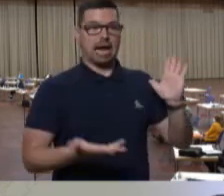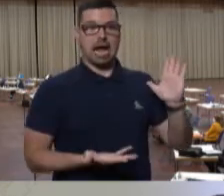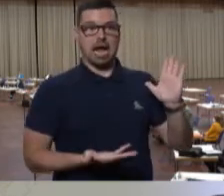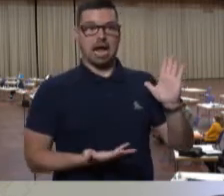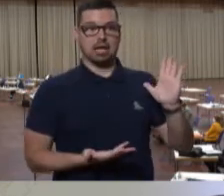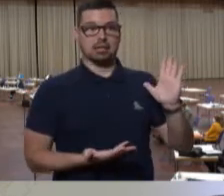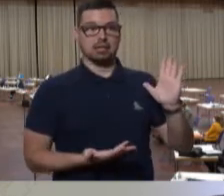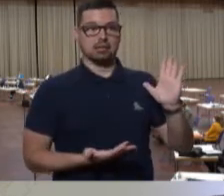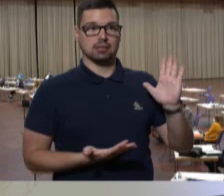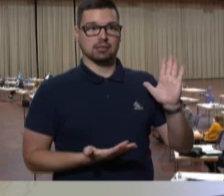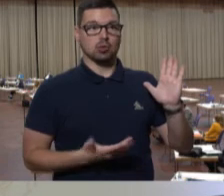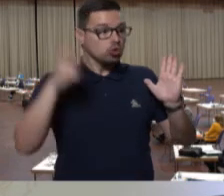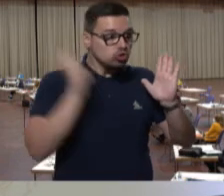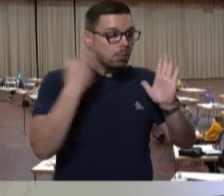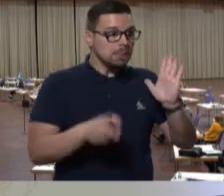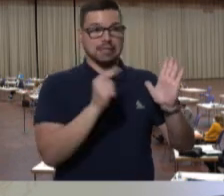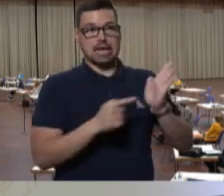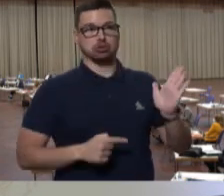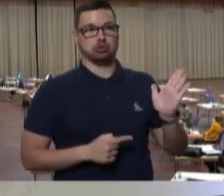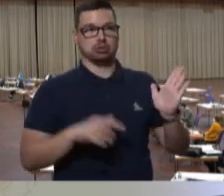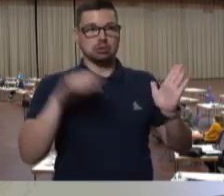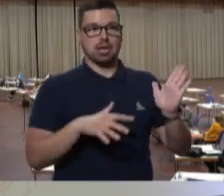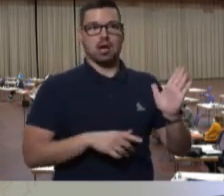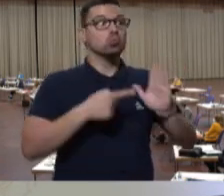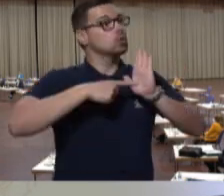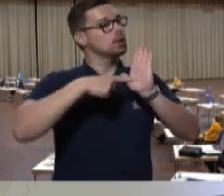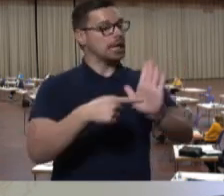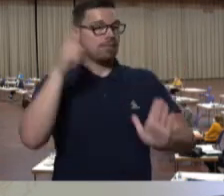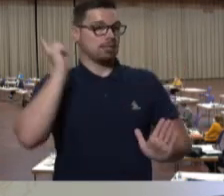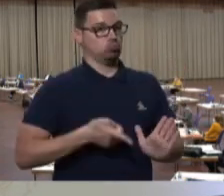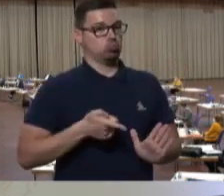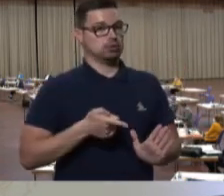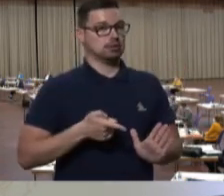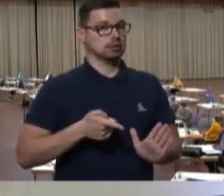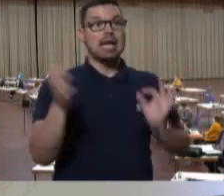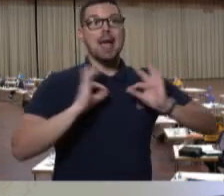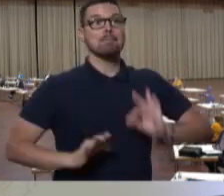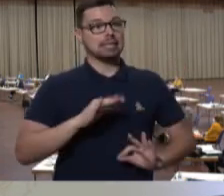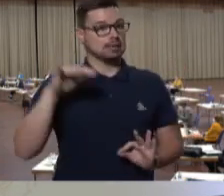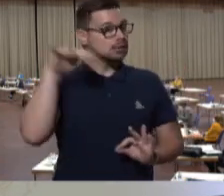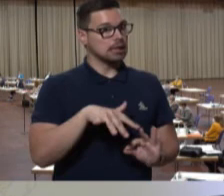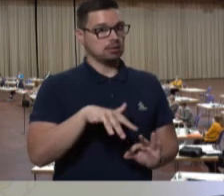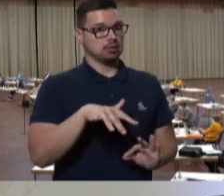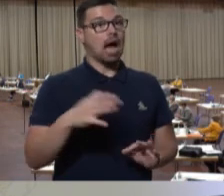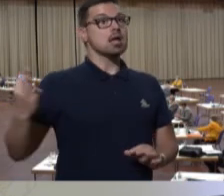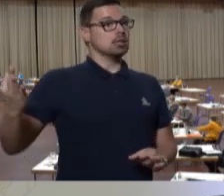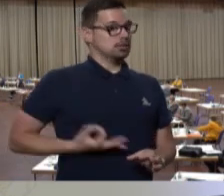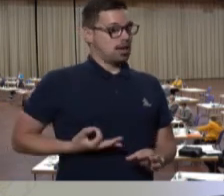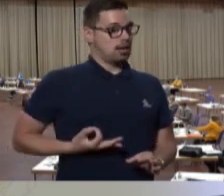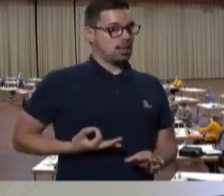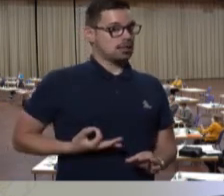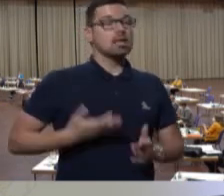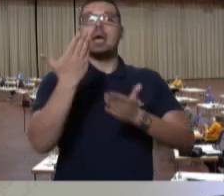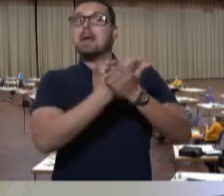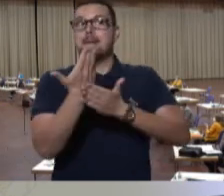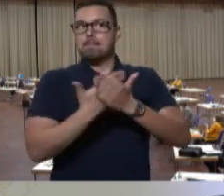abgelesen haben. Und im Übrigen darf ich mal darauf hinweisen, wenn es um die Medizin geht, im Saarland, wir